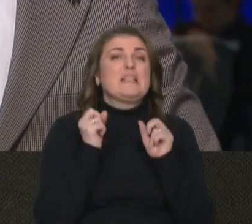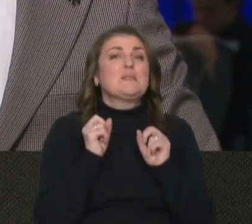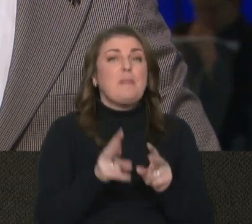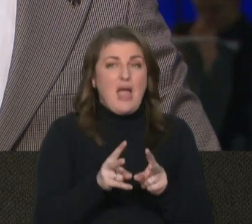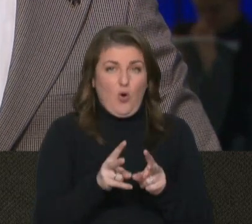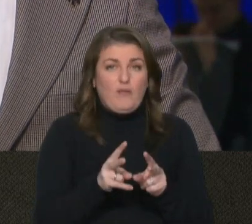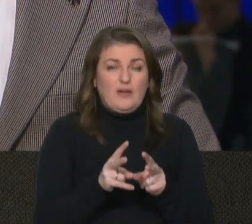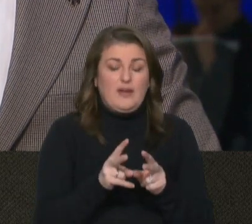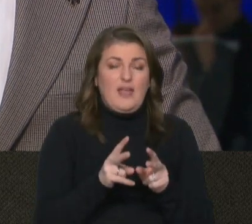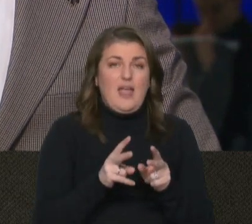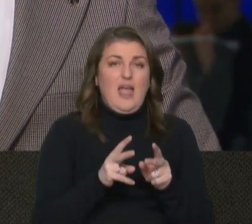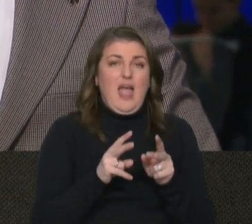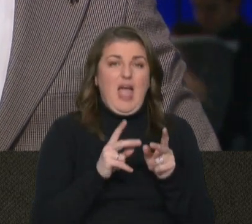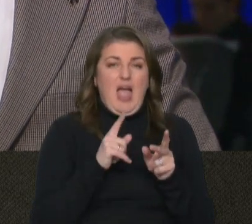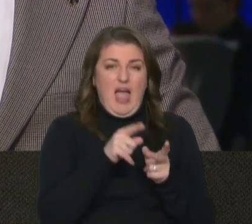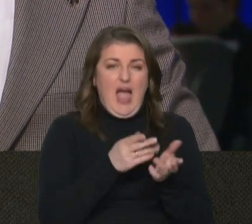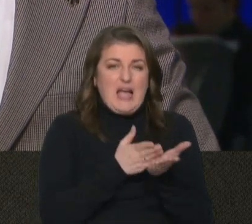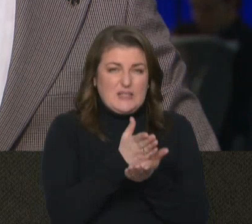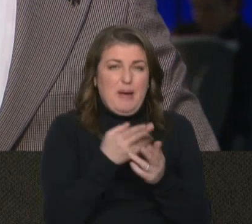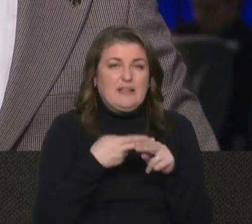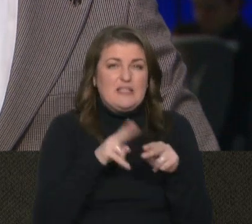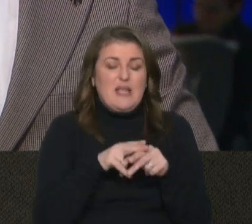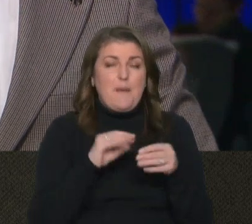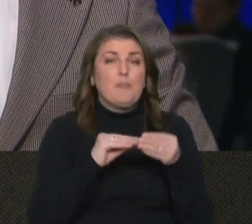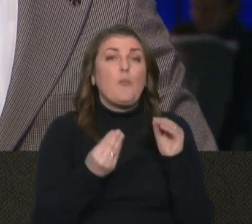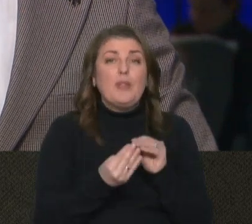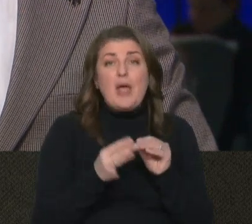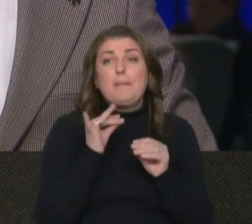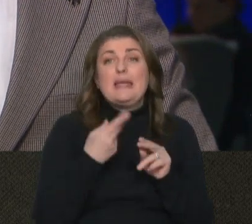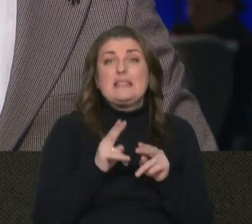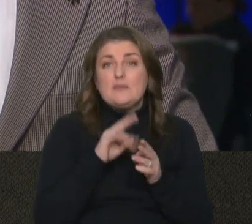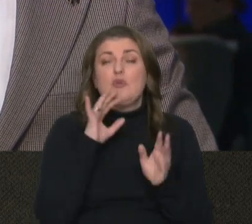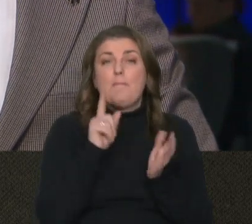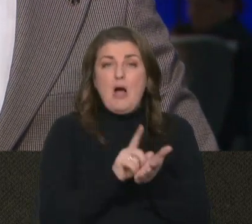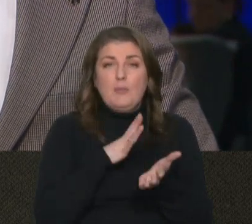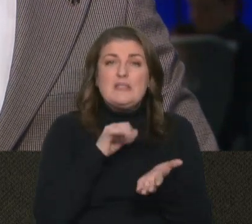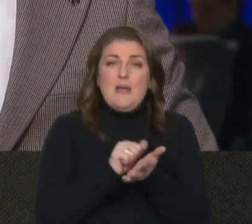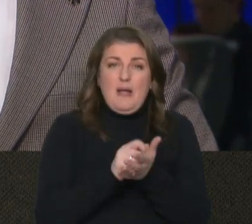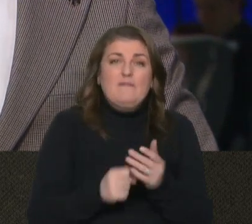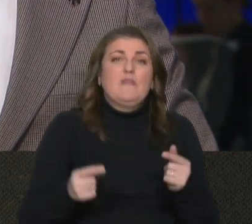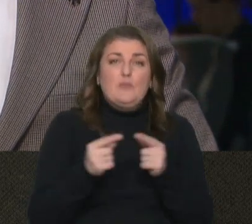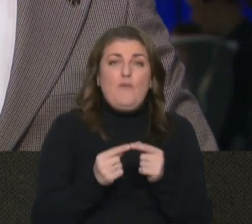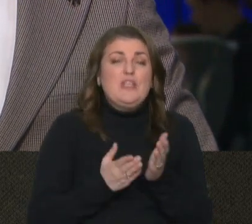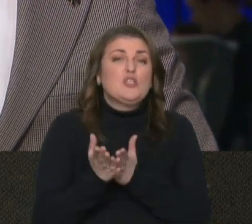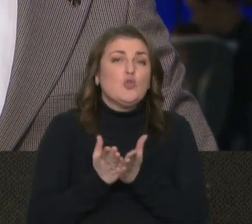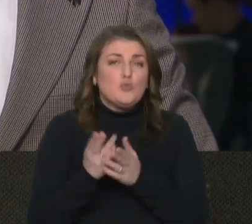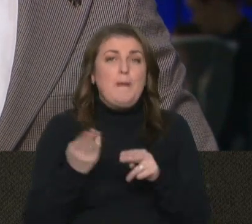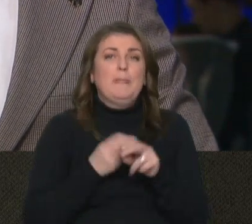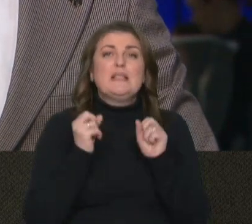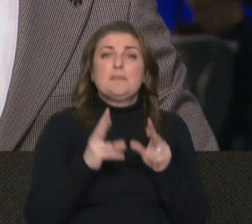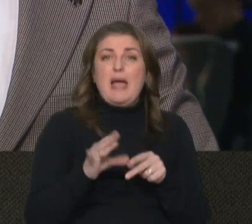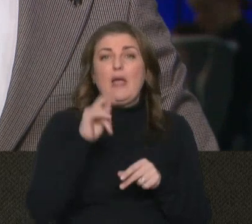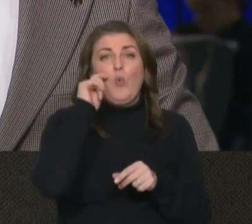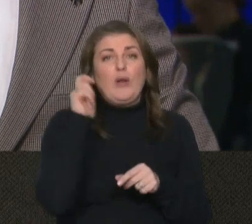аспект цієї проблеми. І тим же мали би зайнятися відповідні служби безпеки і